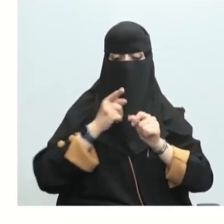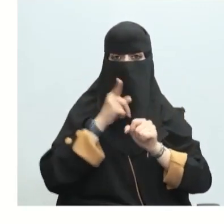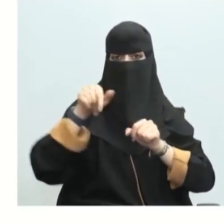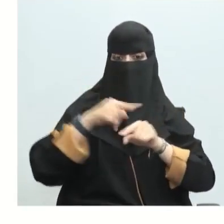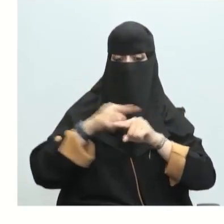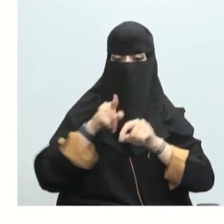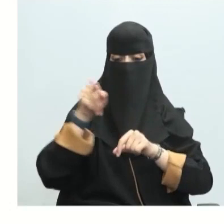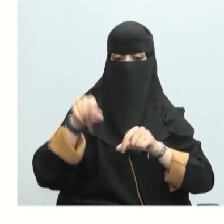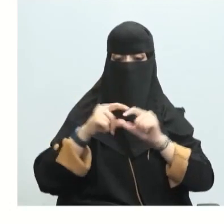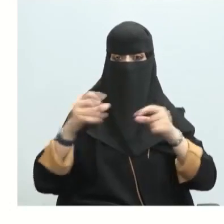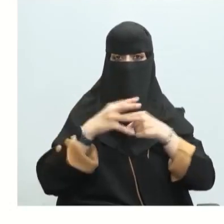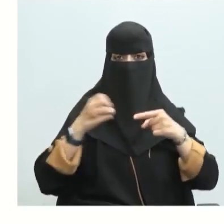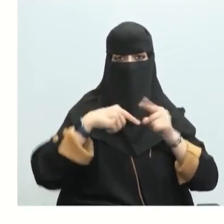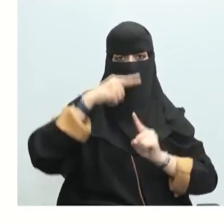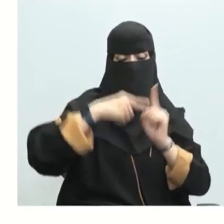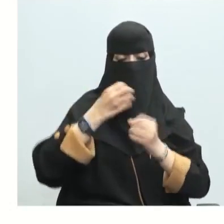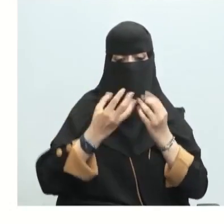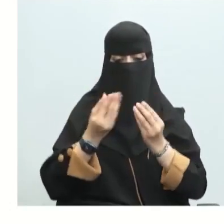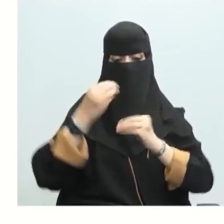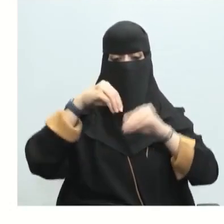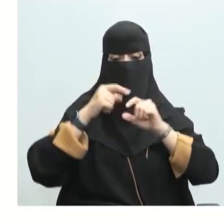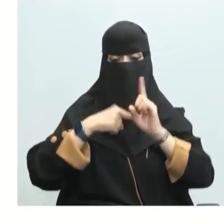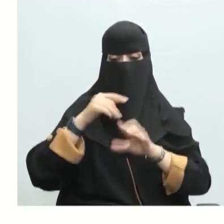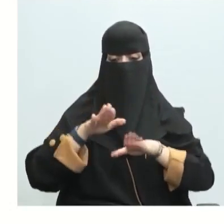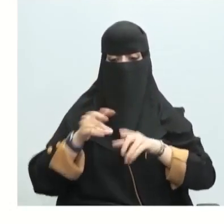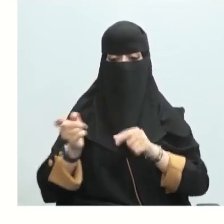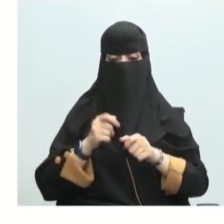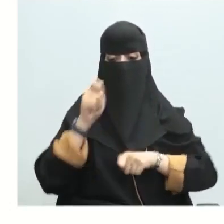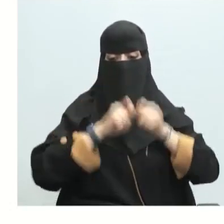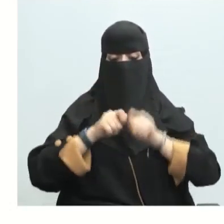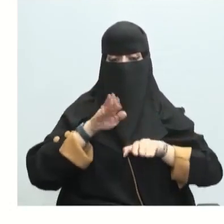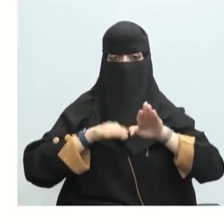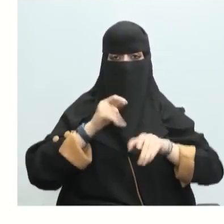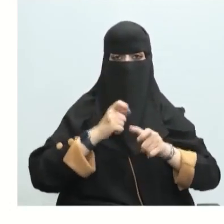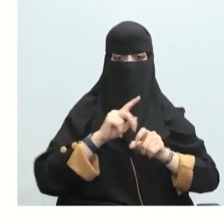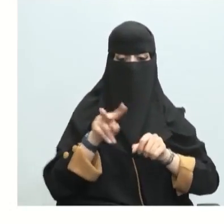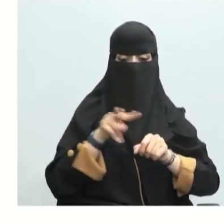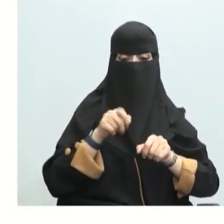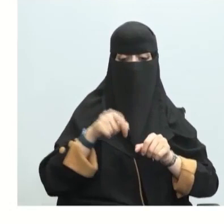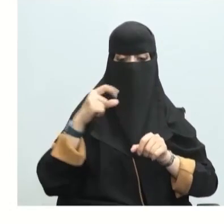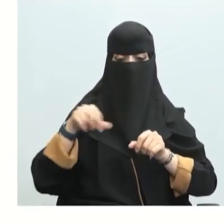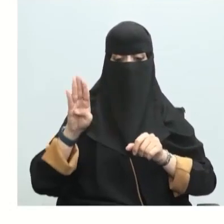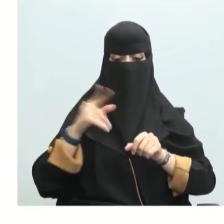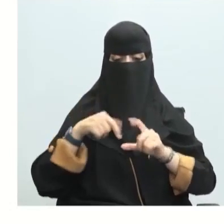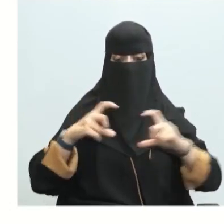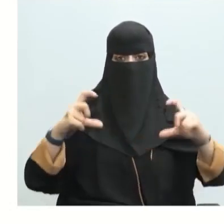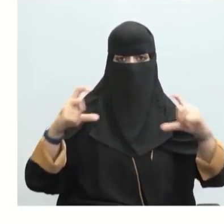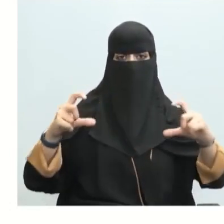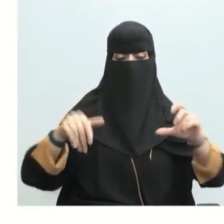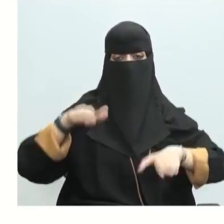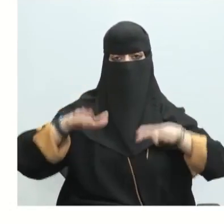وما الذي تشير إليه الإشارة السالبة لقيمة حرارة التكوين القياسية؟ ثم تستعملها لحل هذه